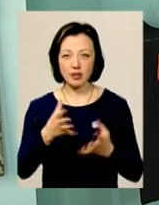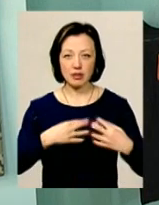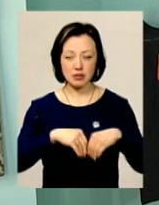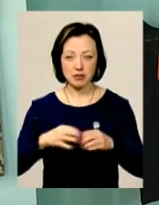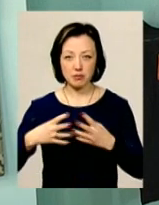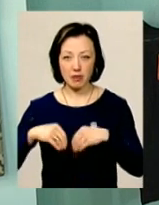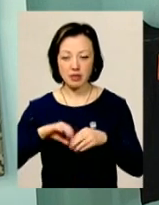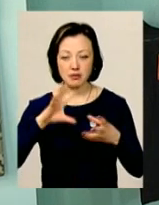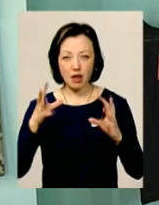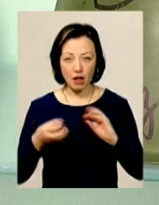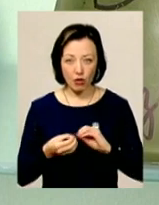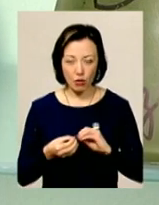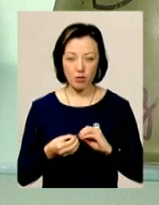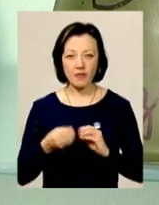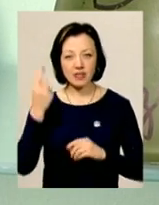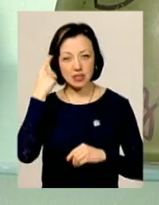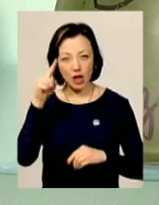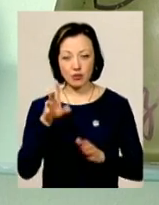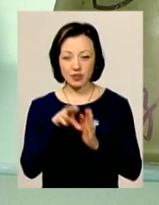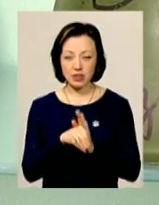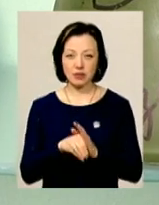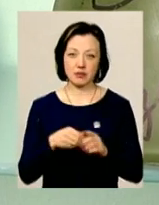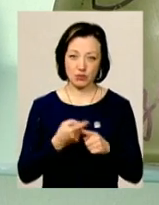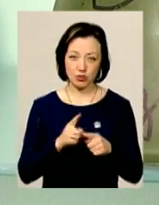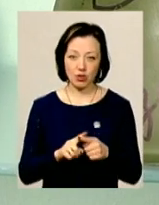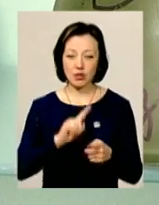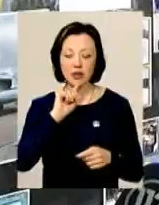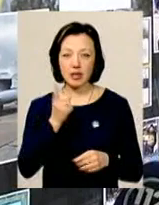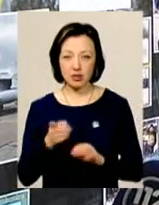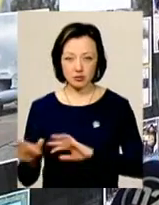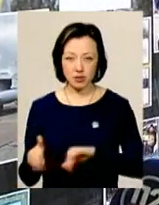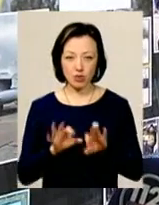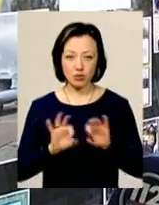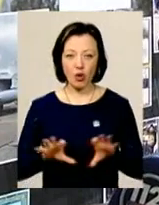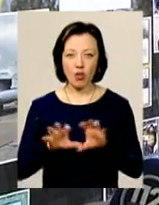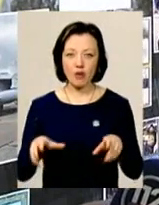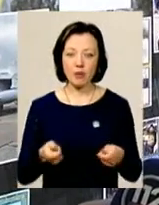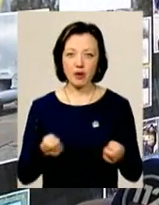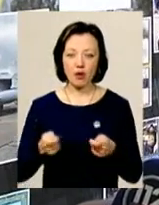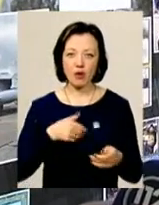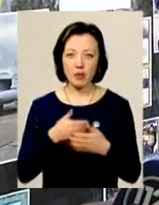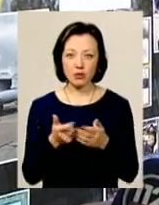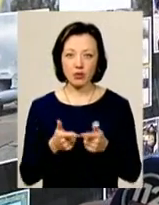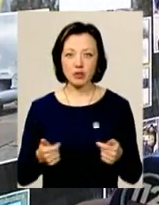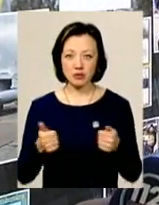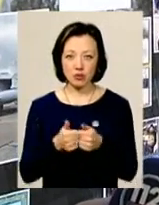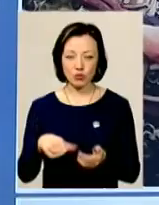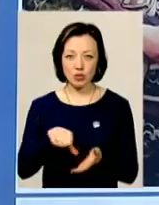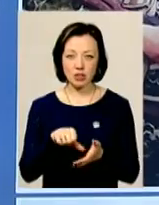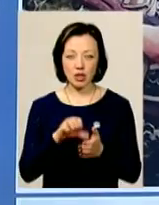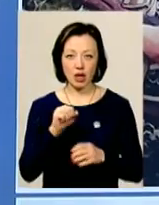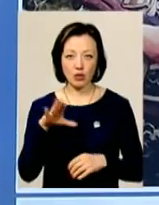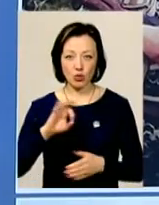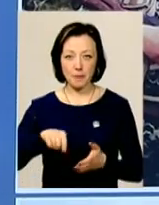родин. Загалом же від задуму до втілення цієї ідеї у життя пішов рік, розповідає голова правління громадської організації учасники